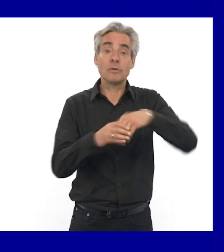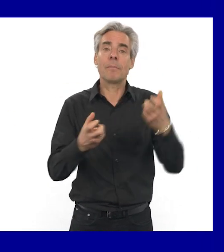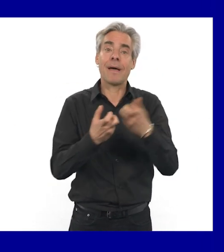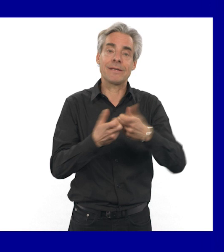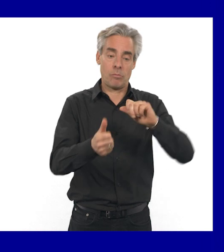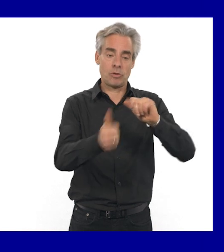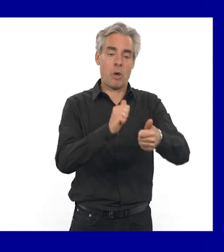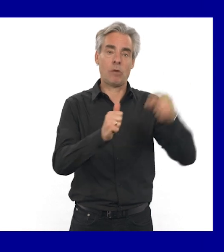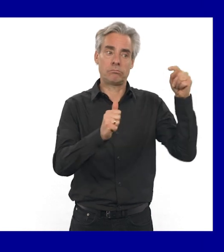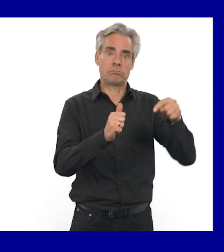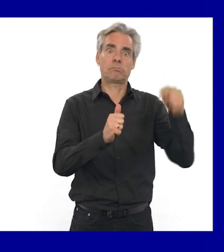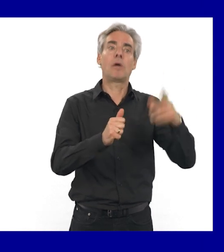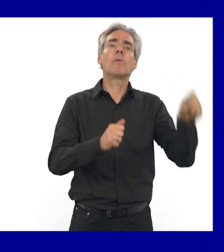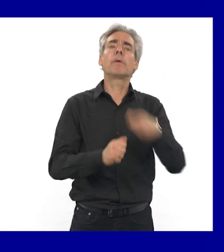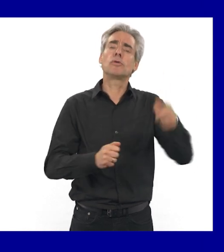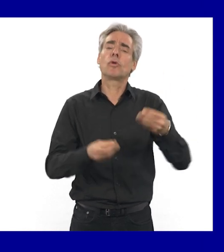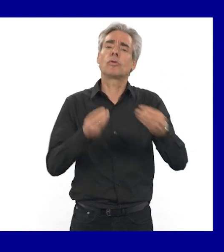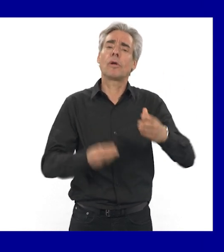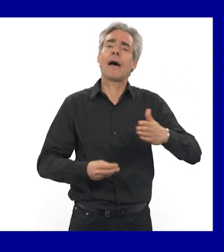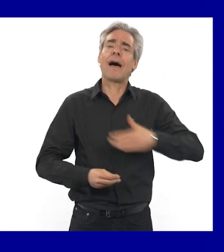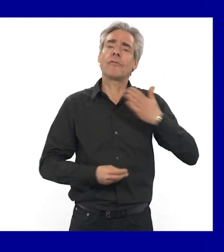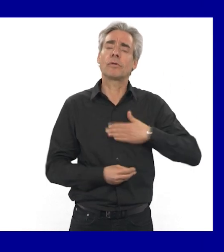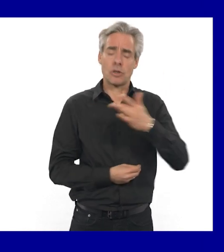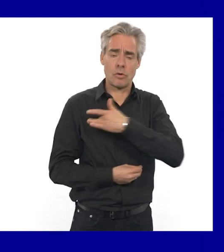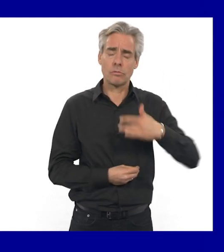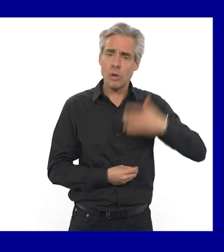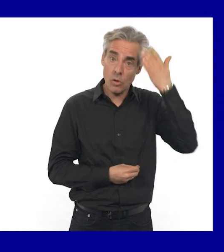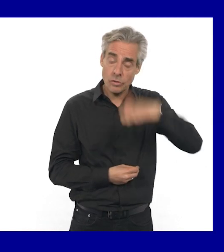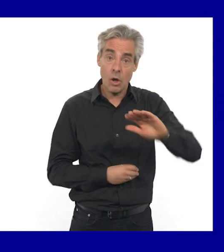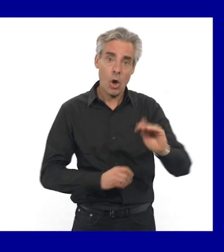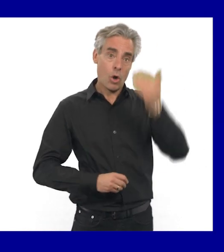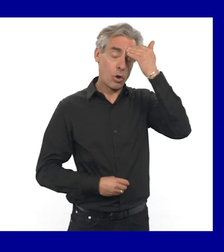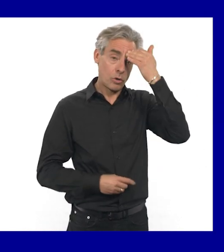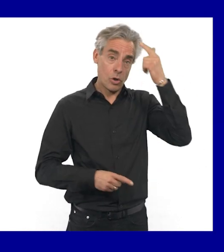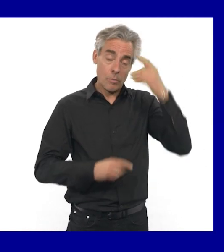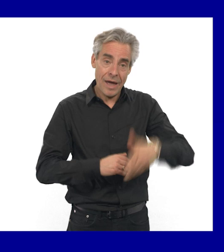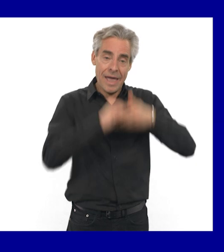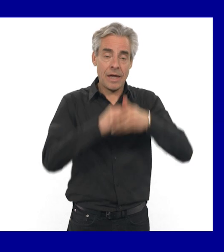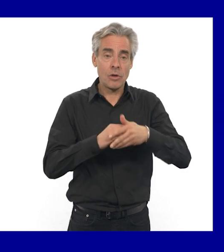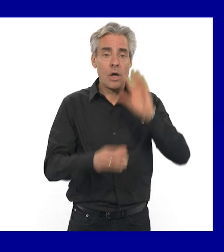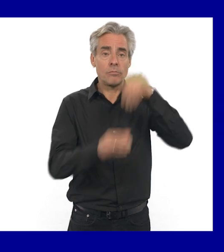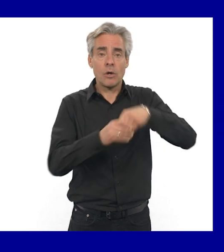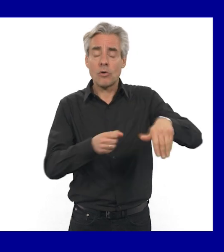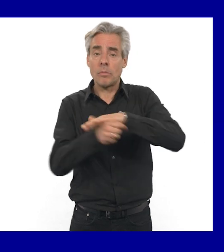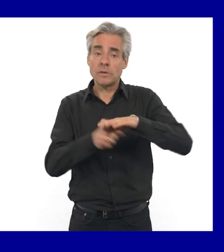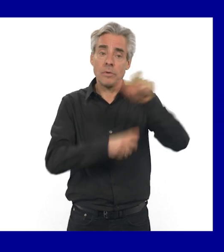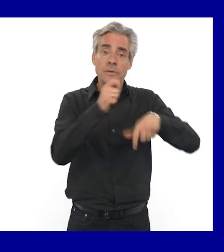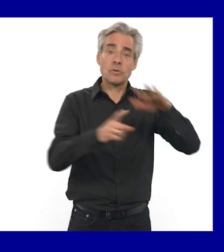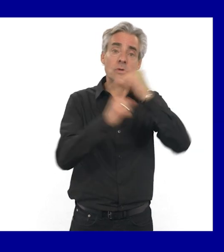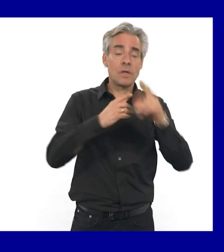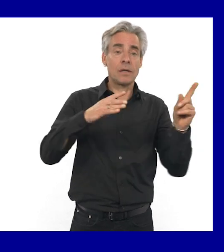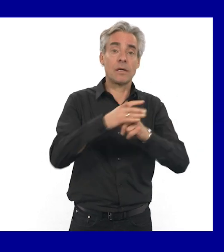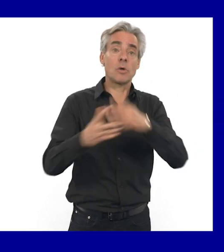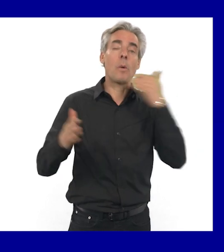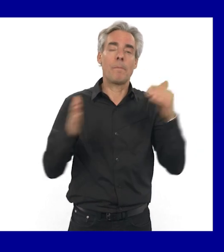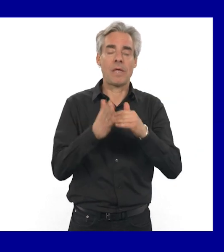le sport, qui au-delà de ses bénéfices pour la santé, est reconnu comme levier essentiel d'insertion et d'intégration sociale.